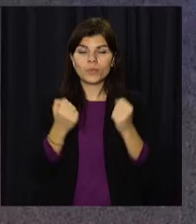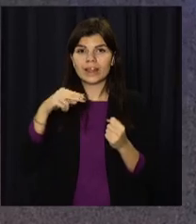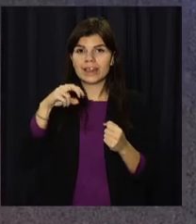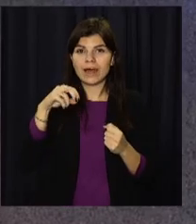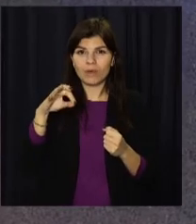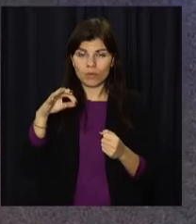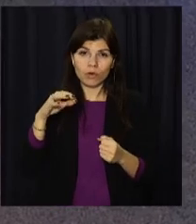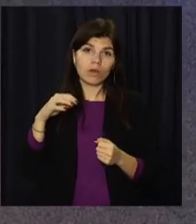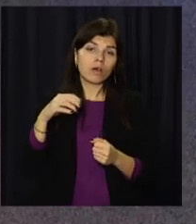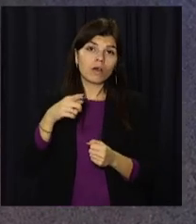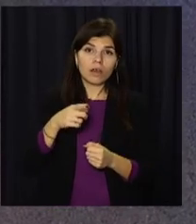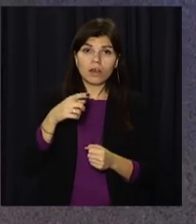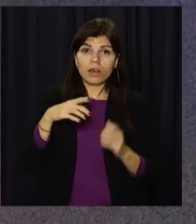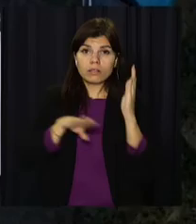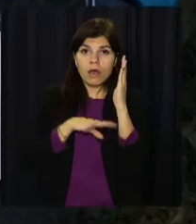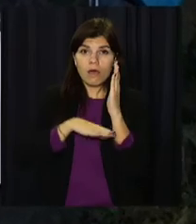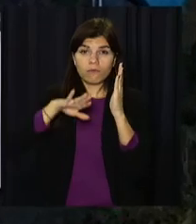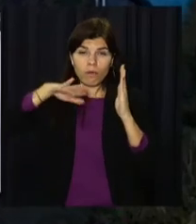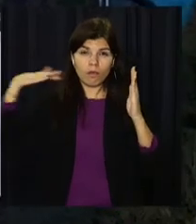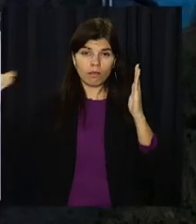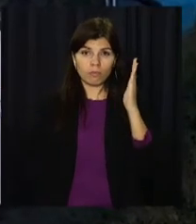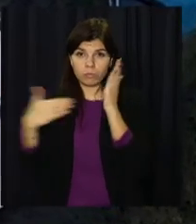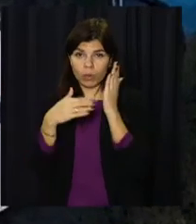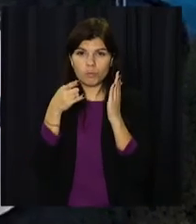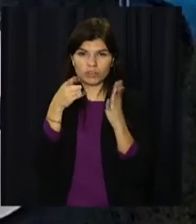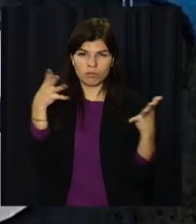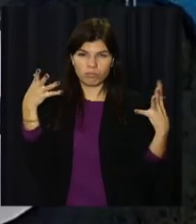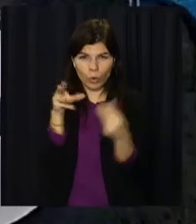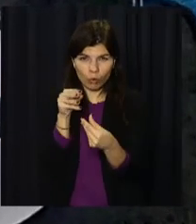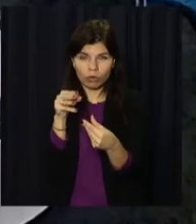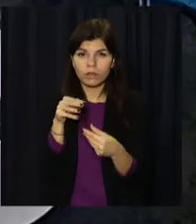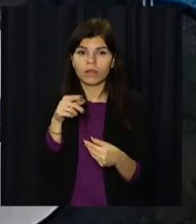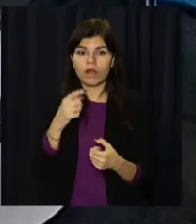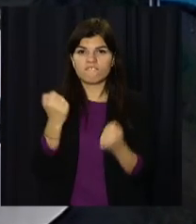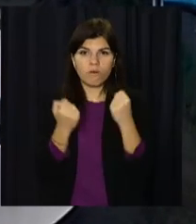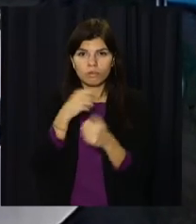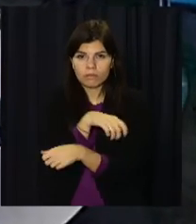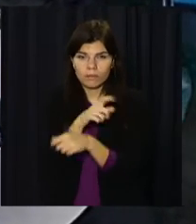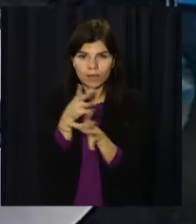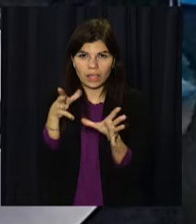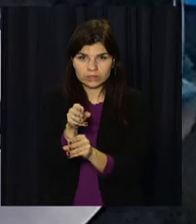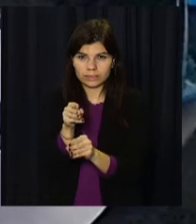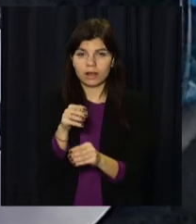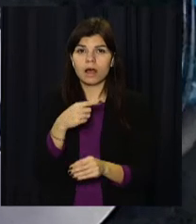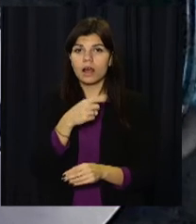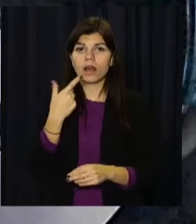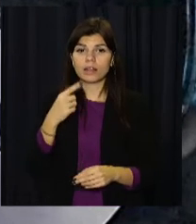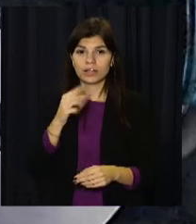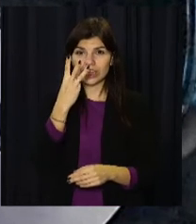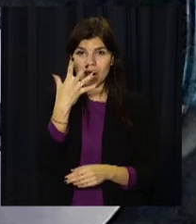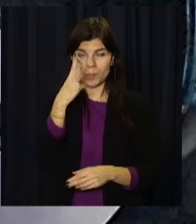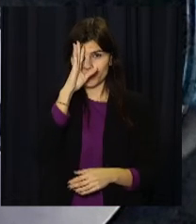злетів з дороги та врізався у дерево. Автомобіль сплющили і в салоні затисло водія. Надзвичайники деблокували 35